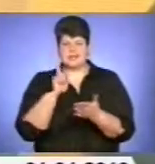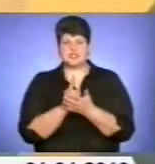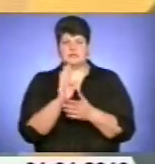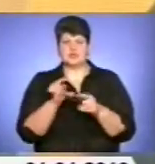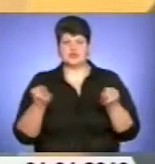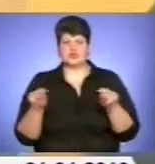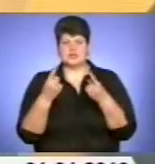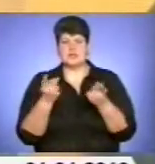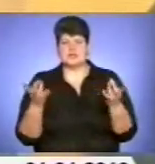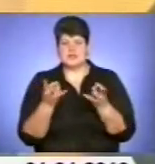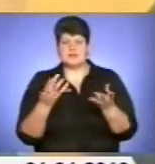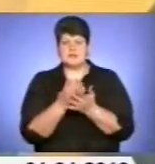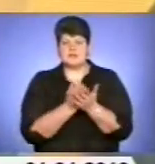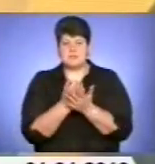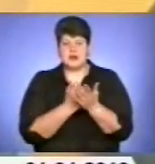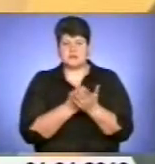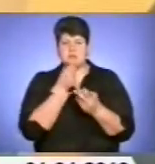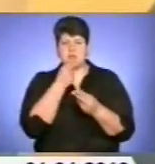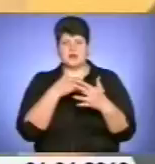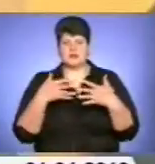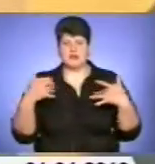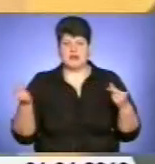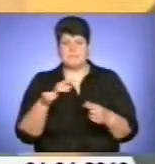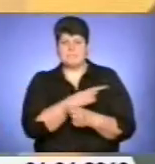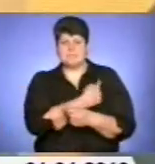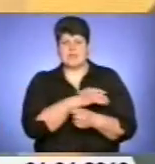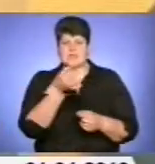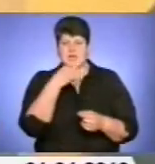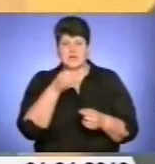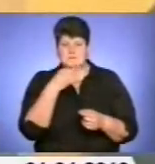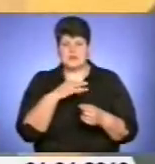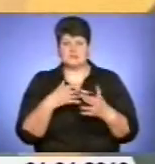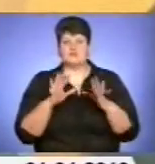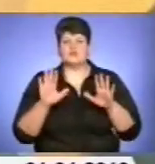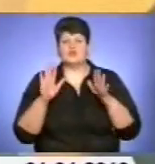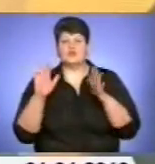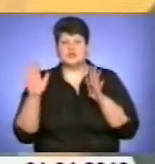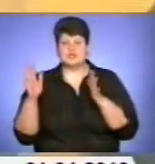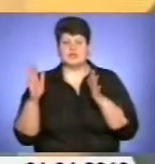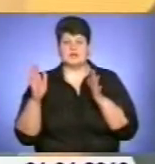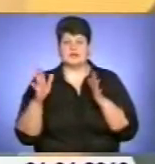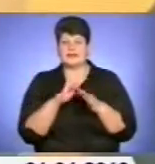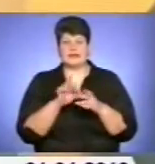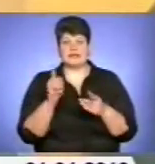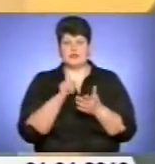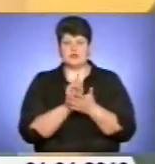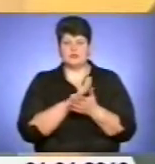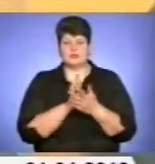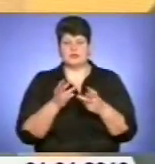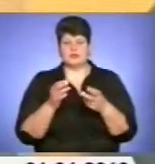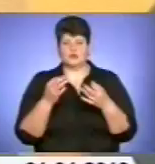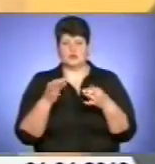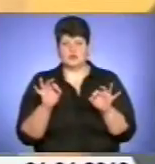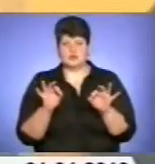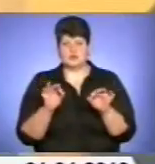необхідні запаси продовольстві і медикаментів. У військовому випадку не має бути допущено спекулятивного